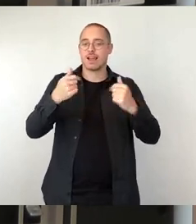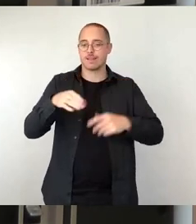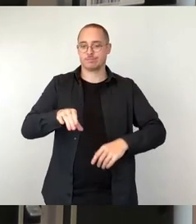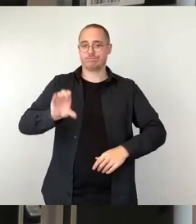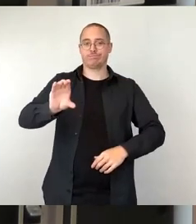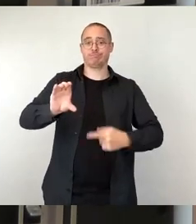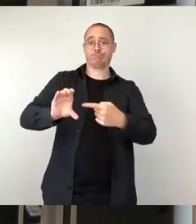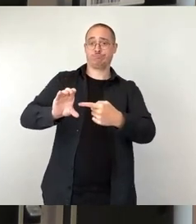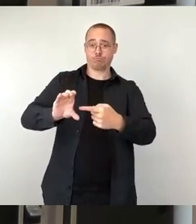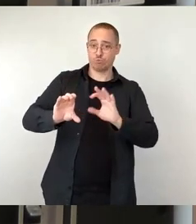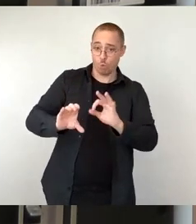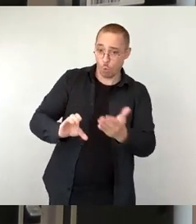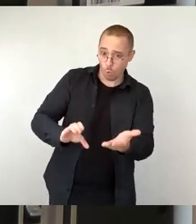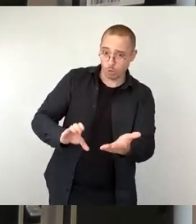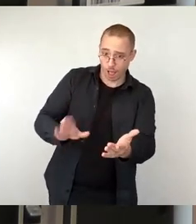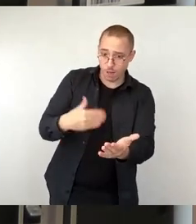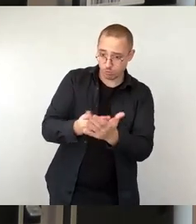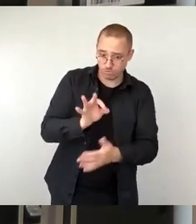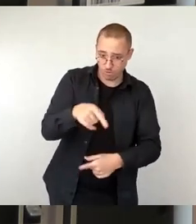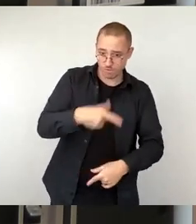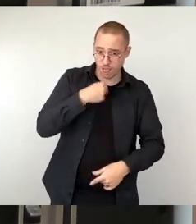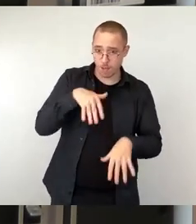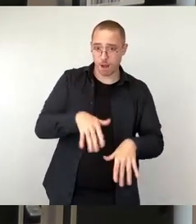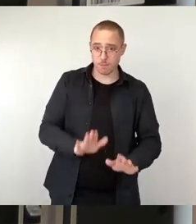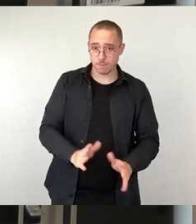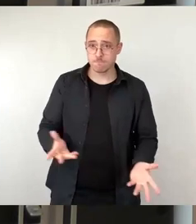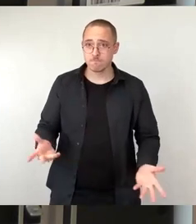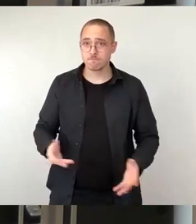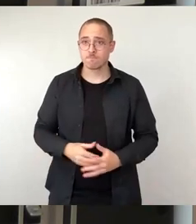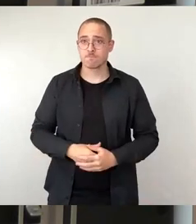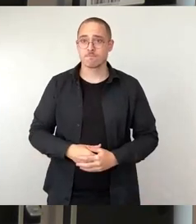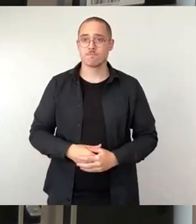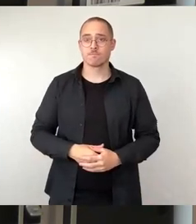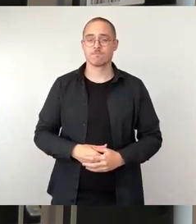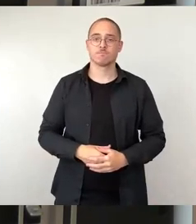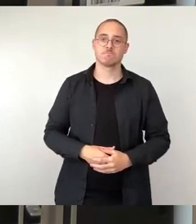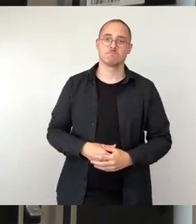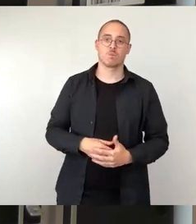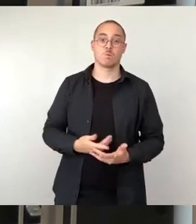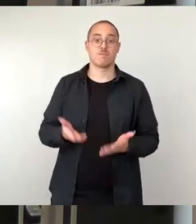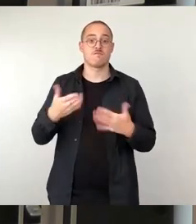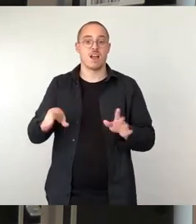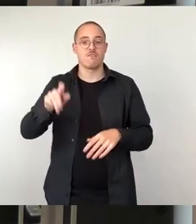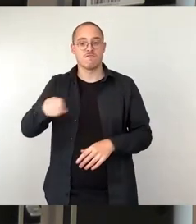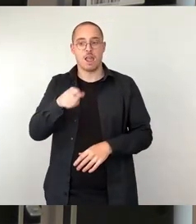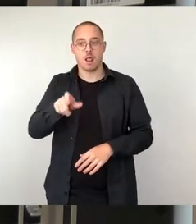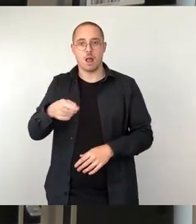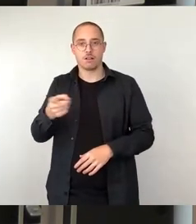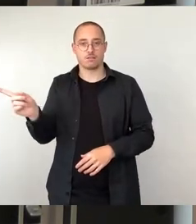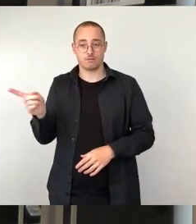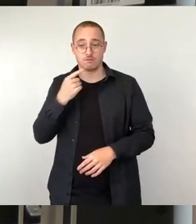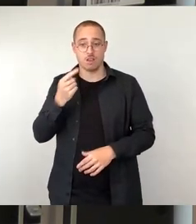sich in dieser Stadt einzubringen. Ich finde das, was die Freien Wähler hier gesagt haben, deutlich zu kurz gegriffen.